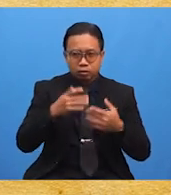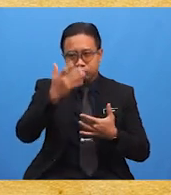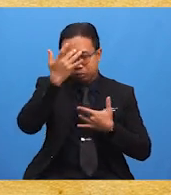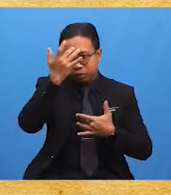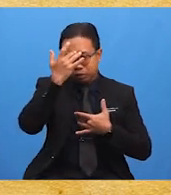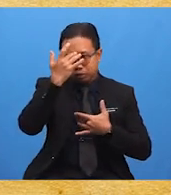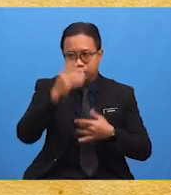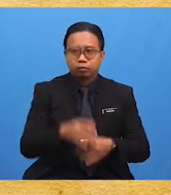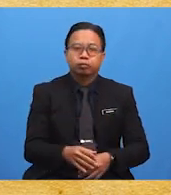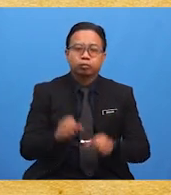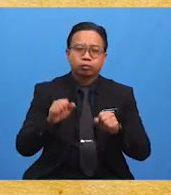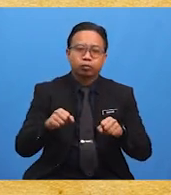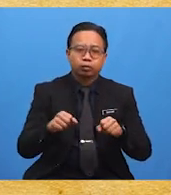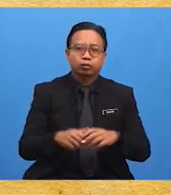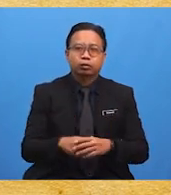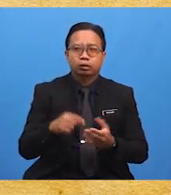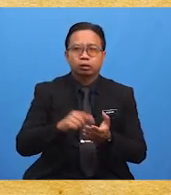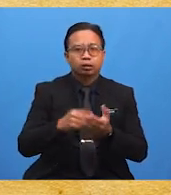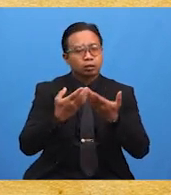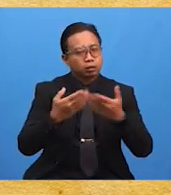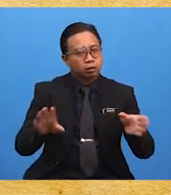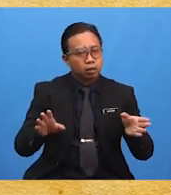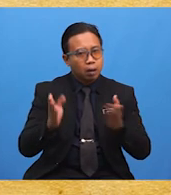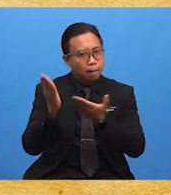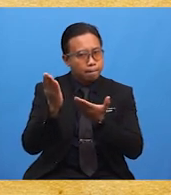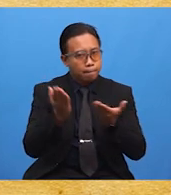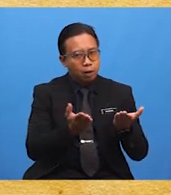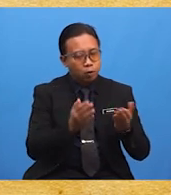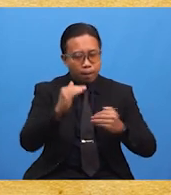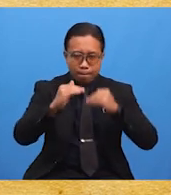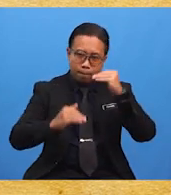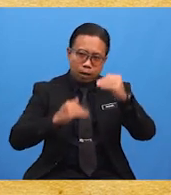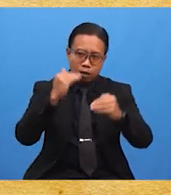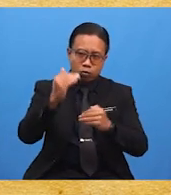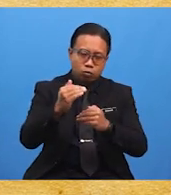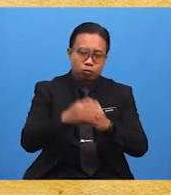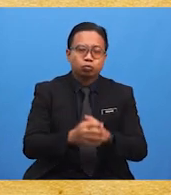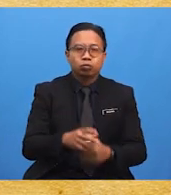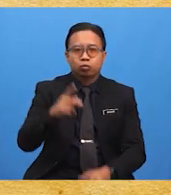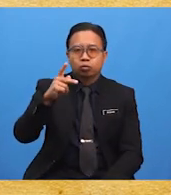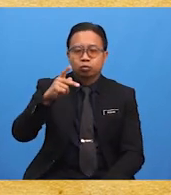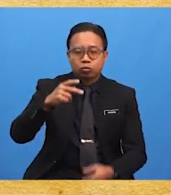berjangkit. Ini telah membawa kepada pembangunan perkhidmatan perubatan untuk